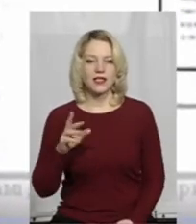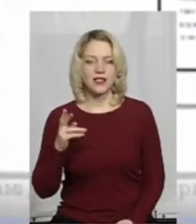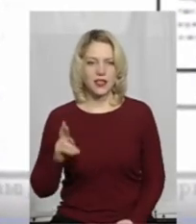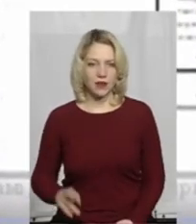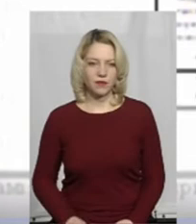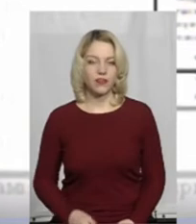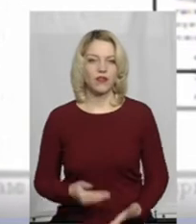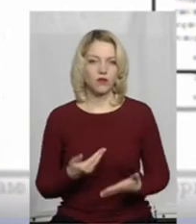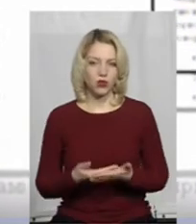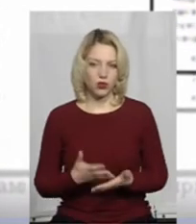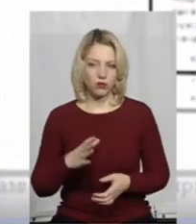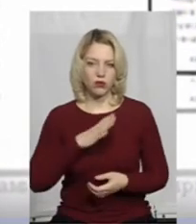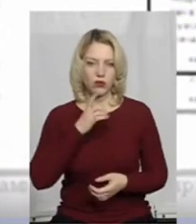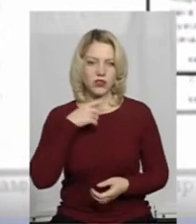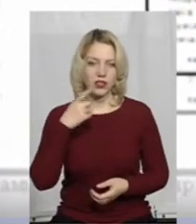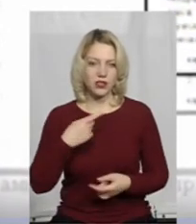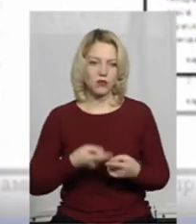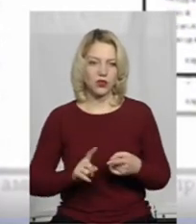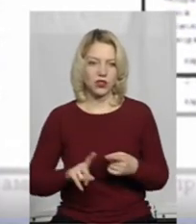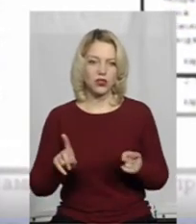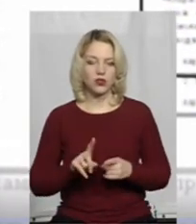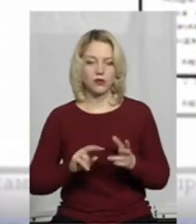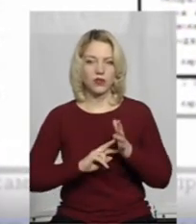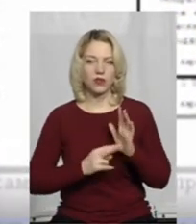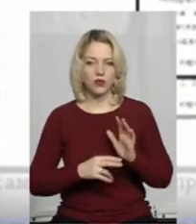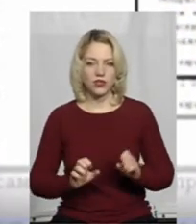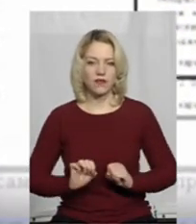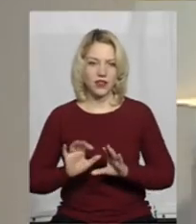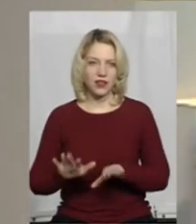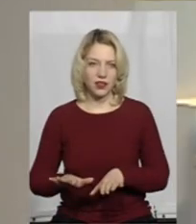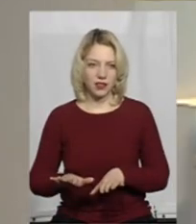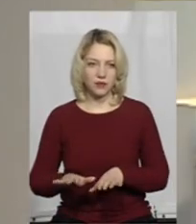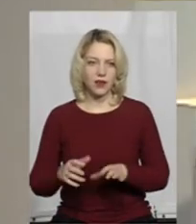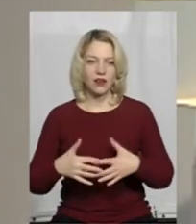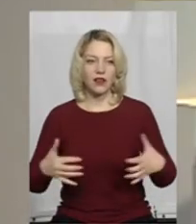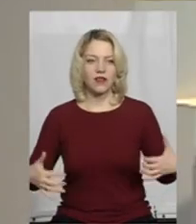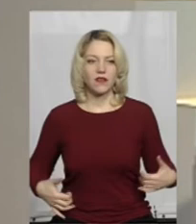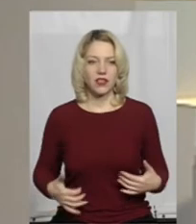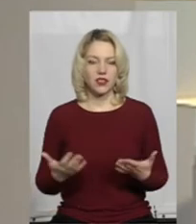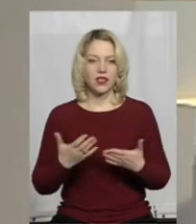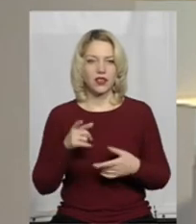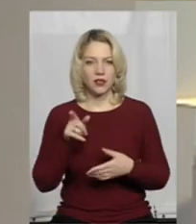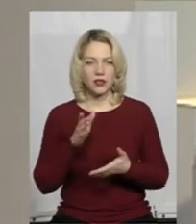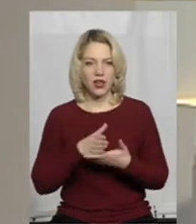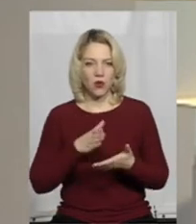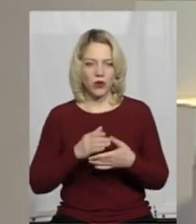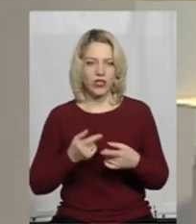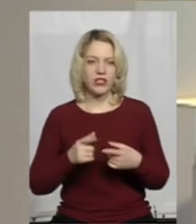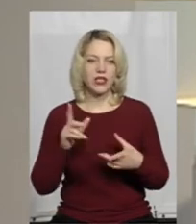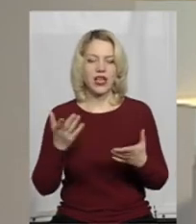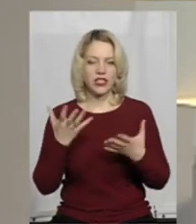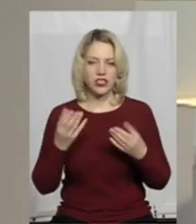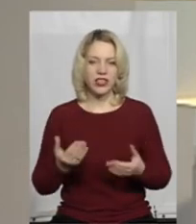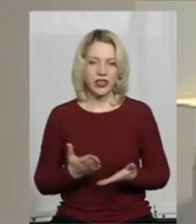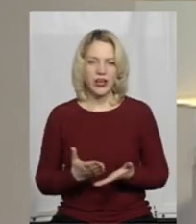було сказано про те, що планується віддати тварин, які там знаходяться, які ще